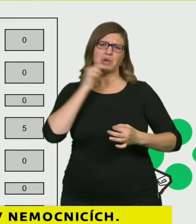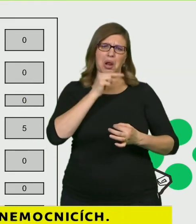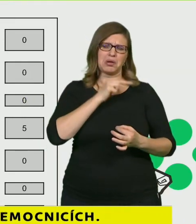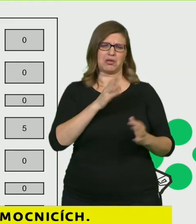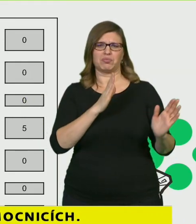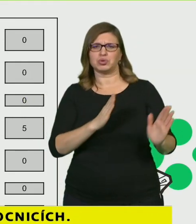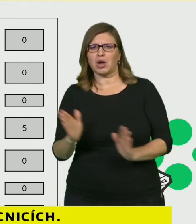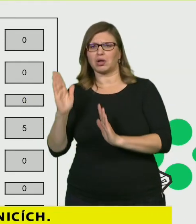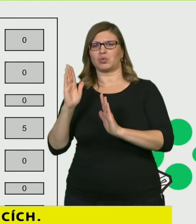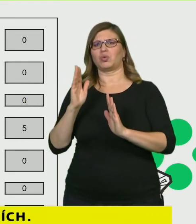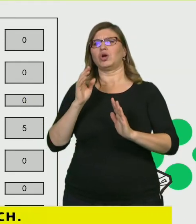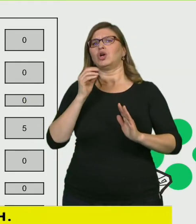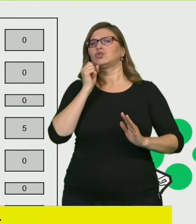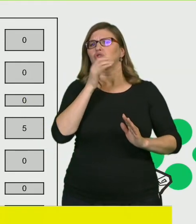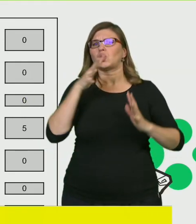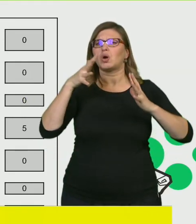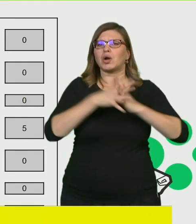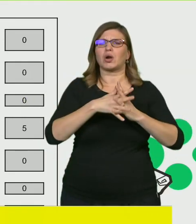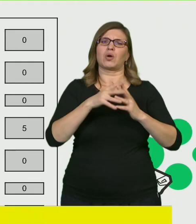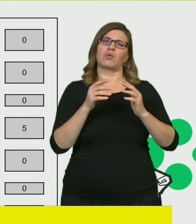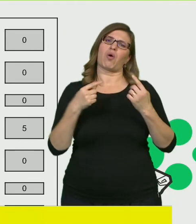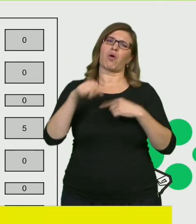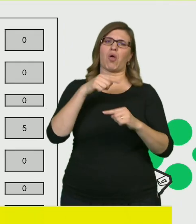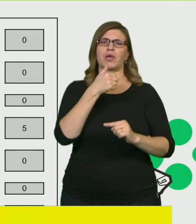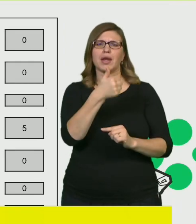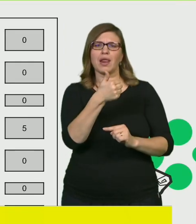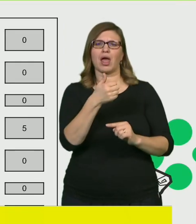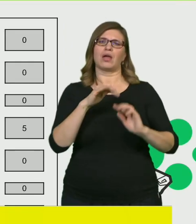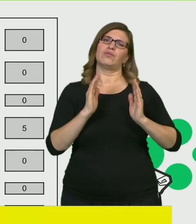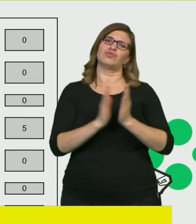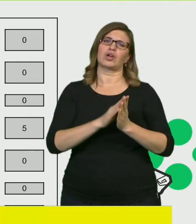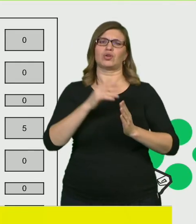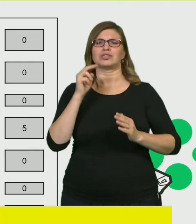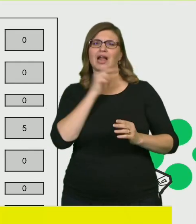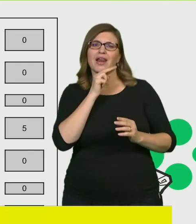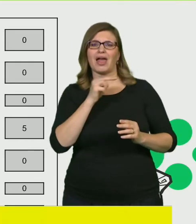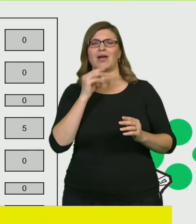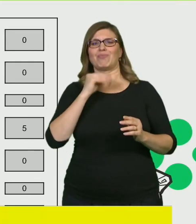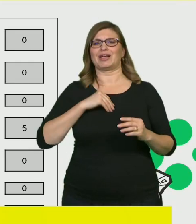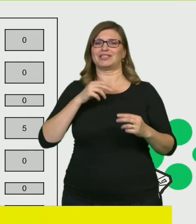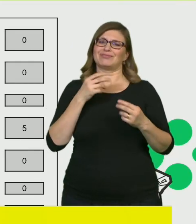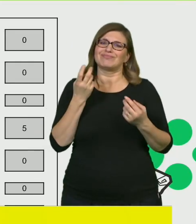Reprodukční číslo by bylo kolem jedné. A byli bychom v zelené barvě, pes by se na nás usmíval.